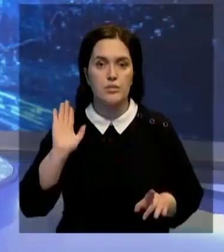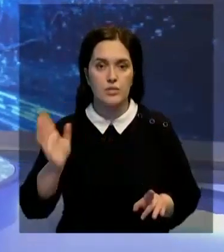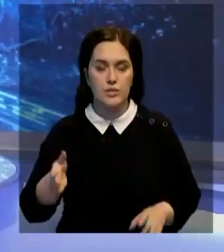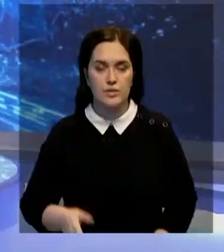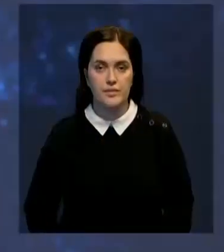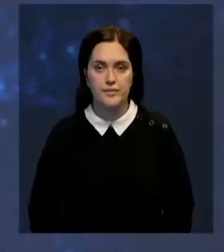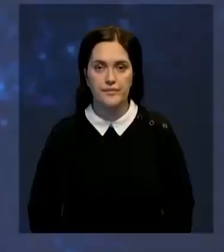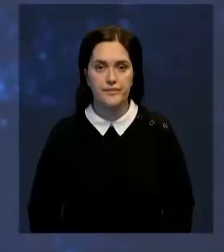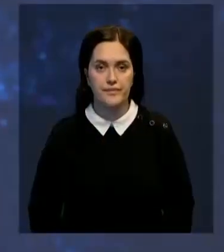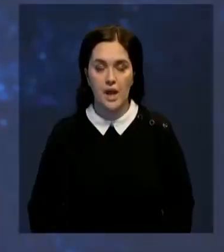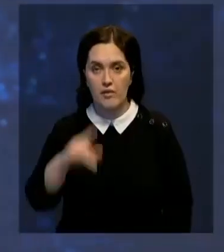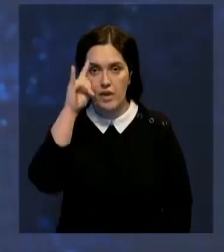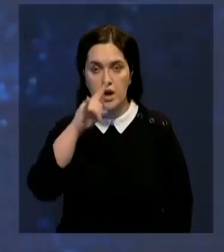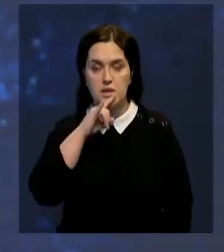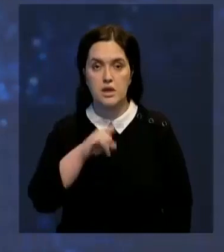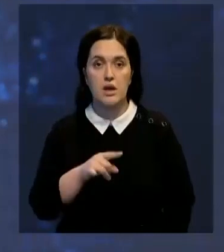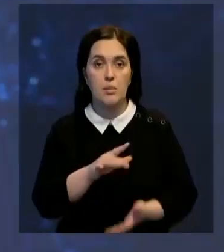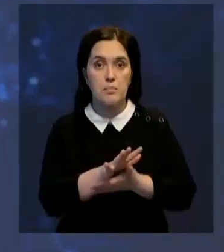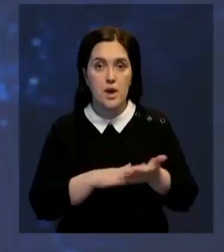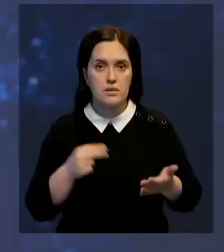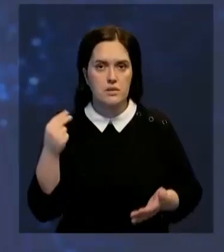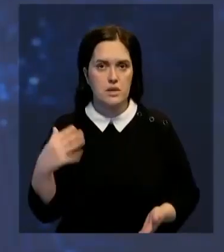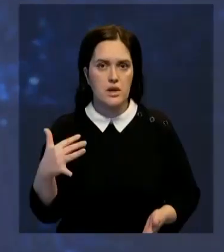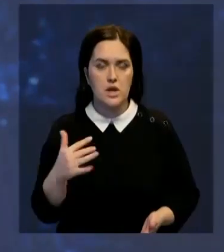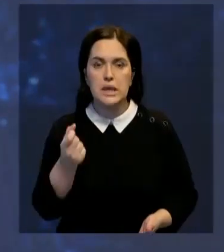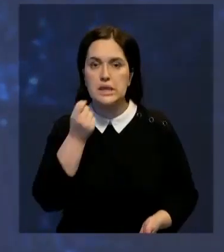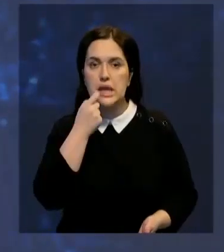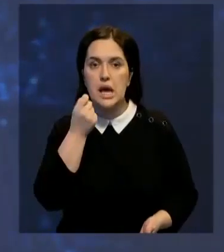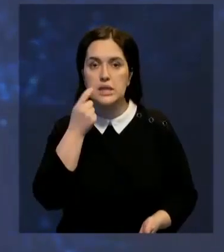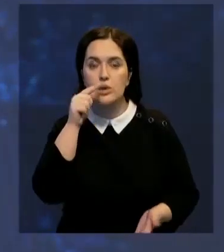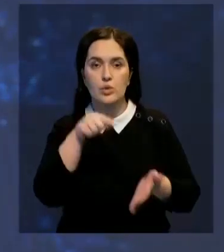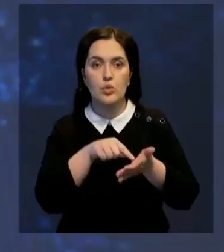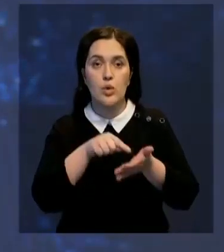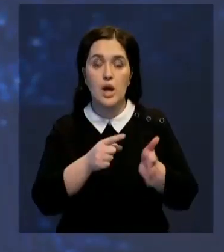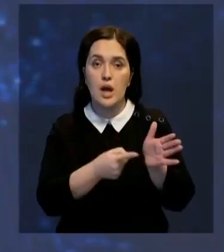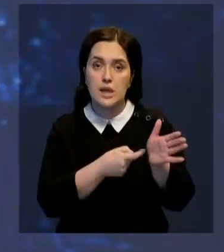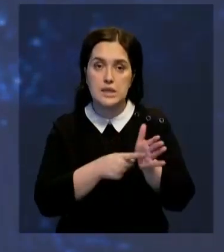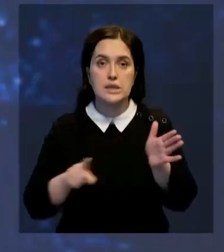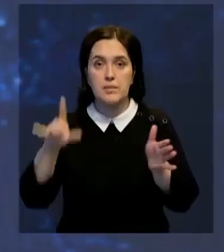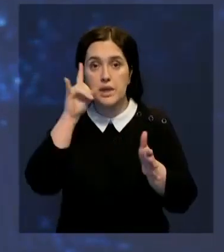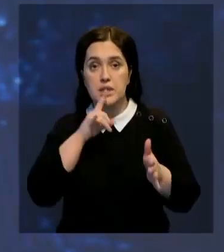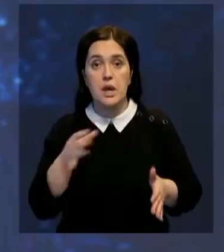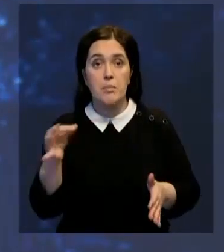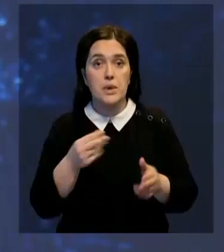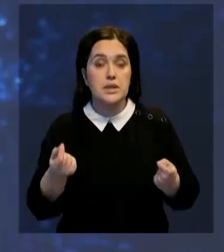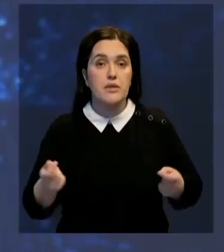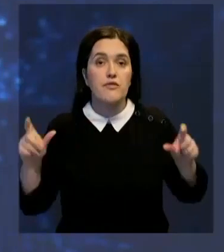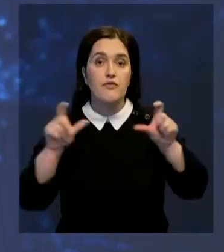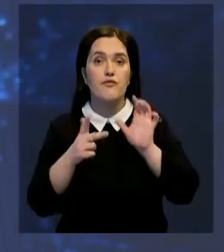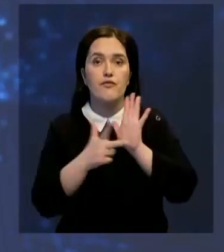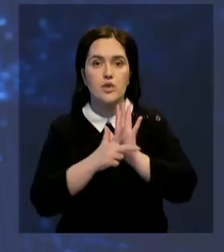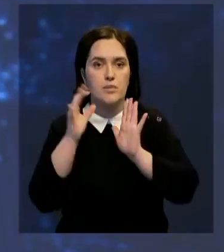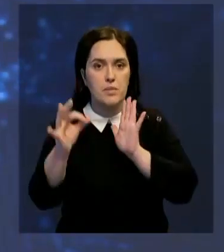В Казахстане продолжают дорожать яйца. В Карагандинской и Западноказахстанской областях цена на них выросла почти на